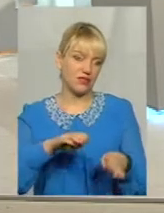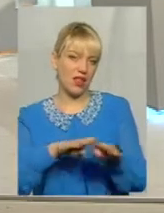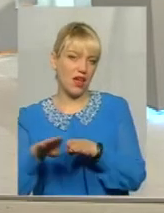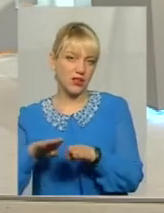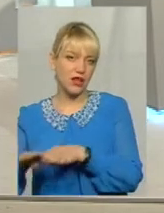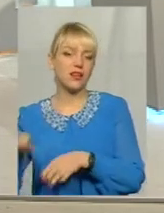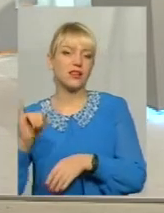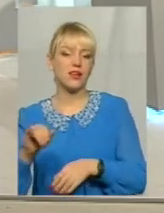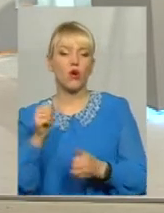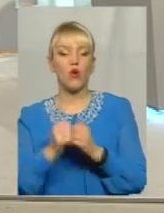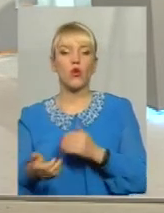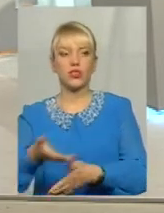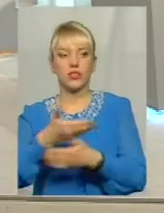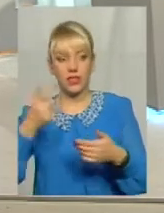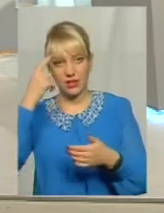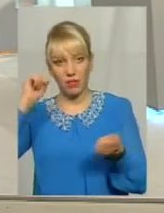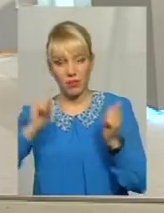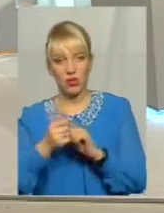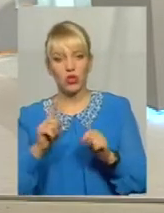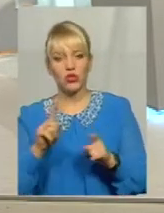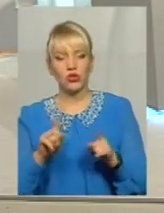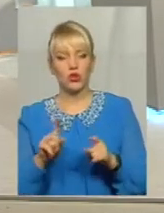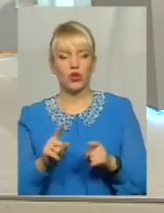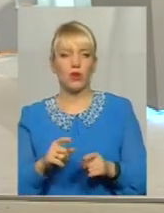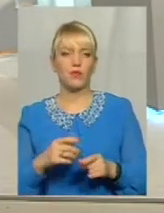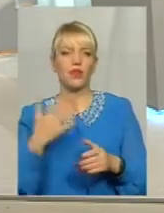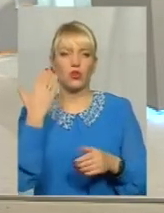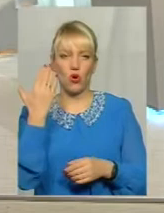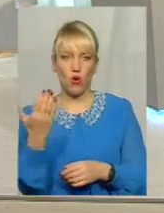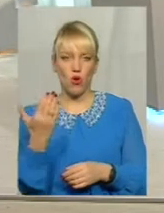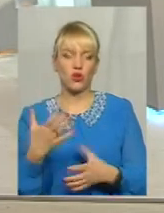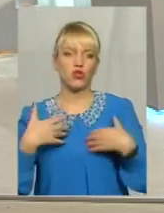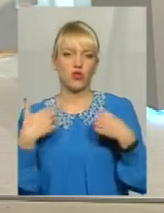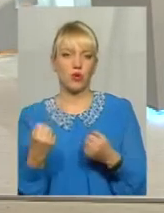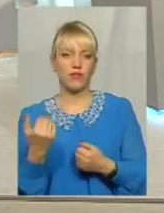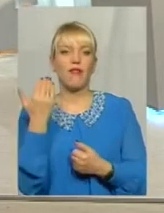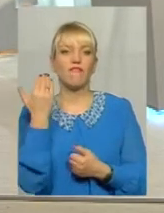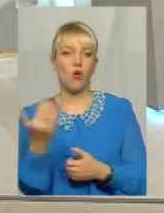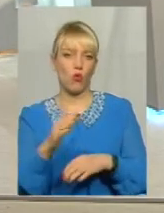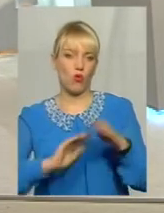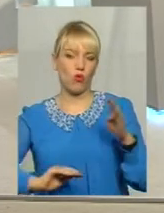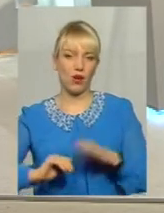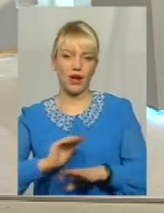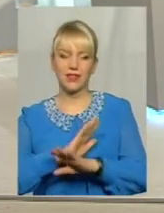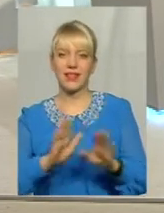Кожен з нас пам'ятав, що, власне, його здоров'я в його руках, і теж не лише